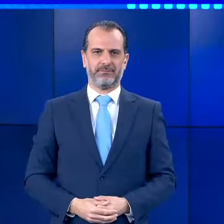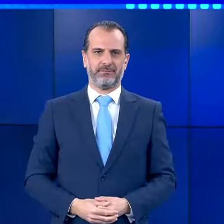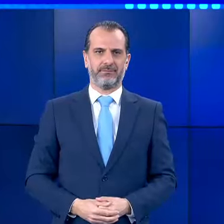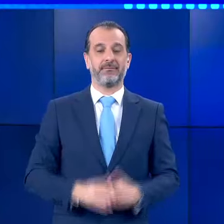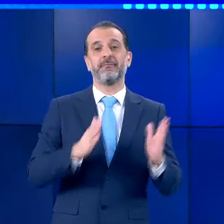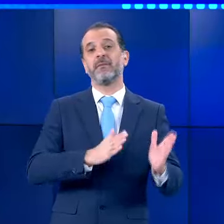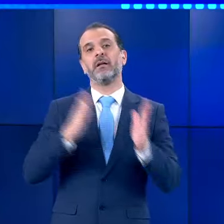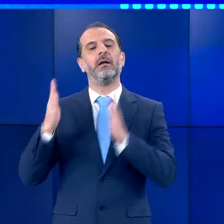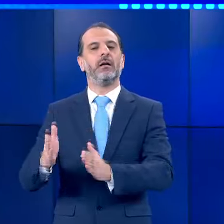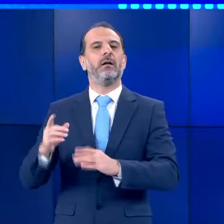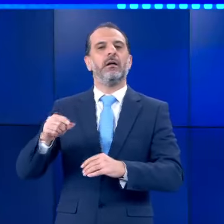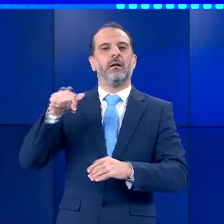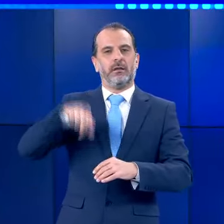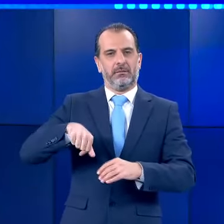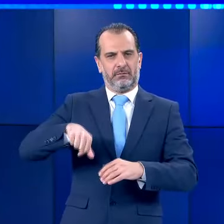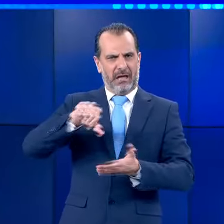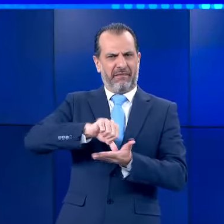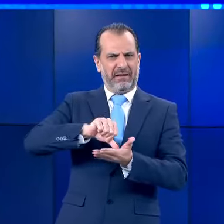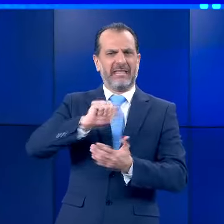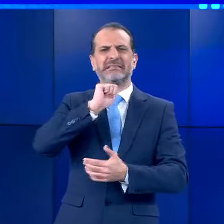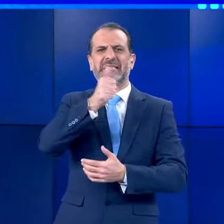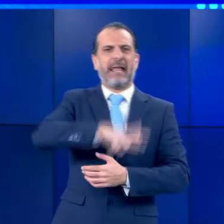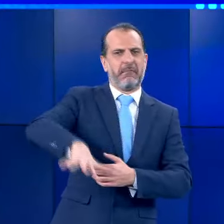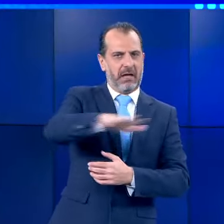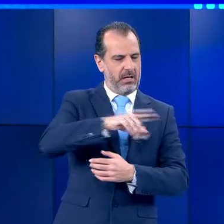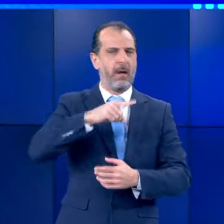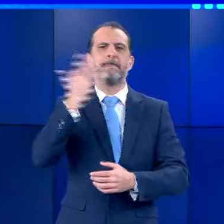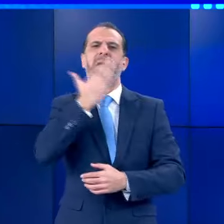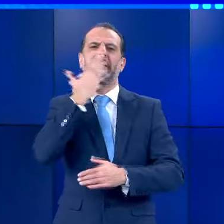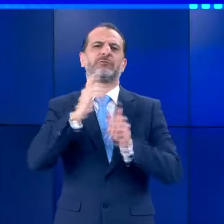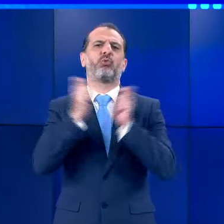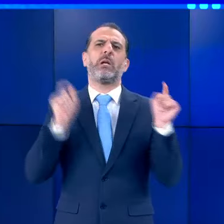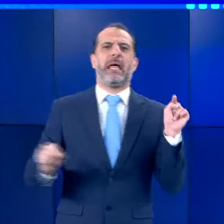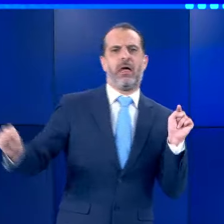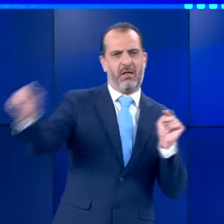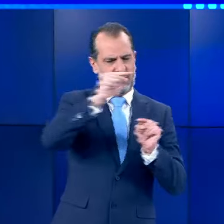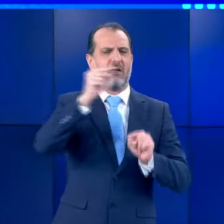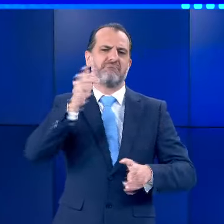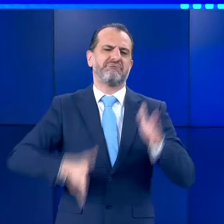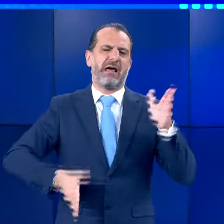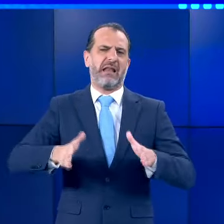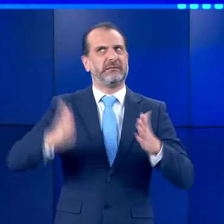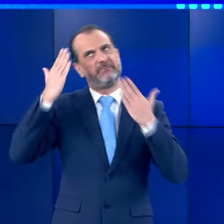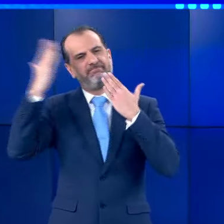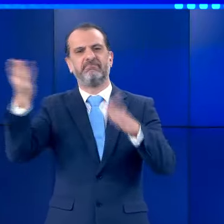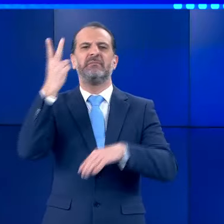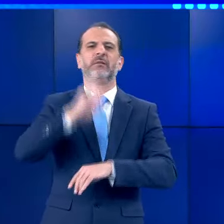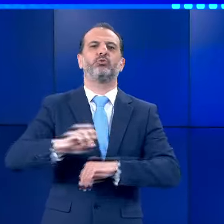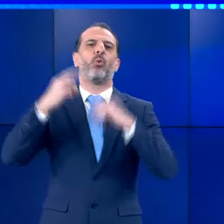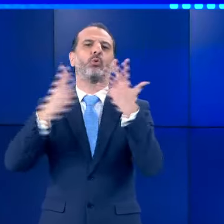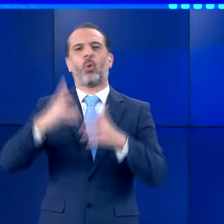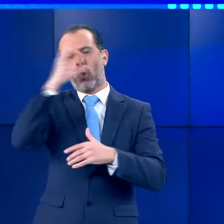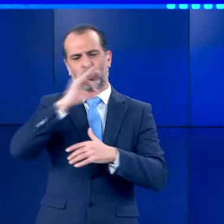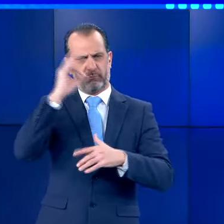Με τη μαθητική παρέλαση στο Σύνταγμα, κορυφώθηκαν στην Αθήνα εκδηλώσεις μνήμης για την επέτειο της 28ης Οκτωβρίου.